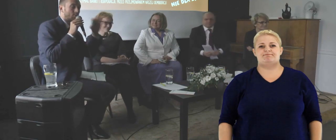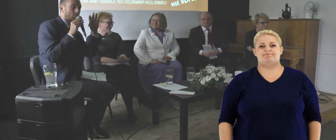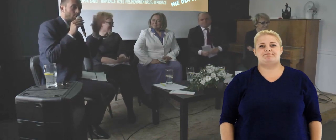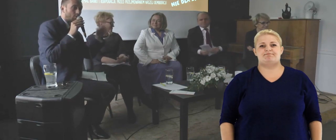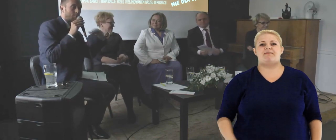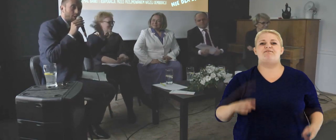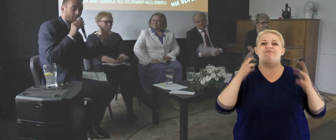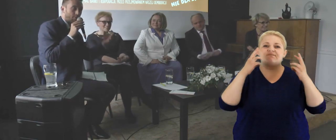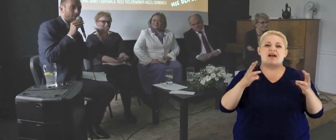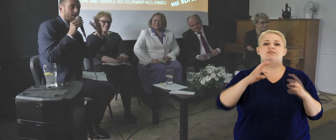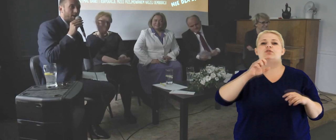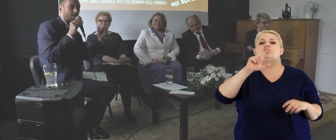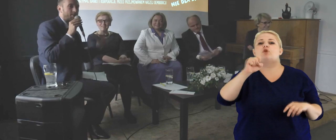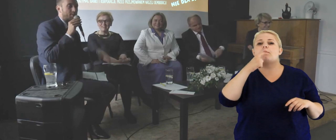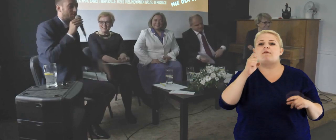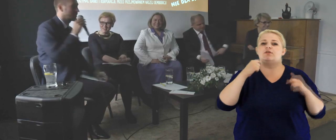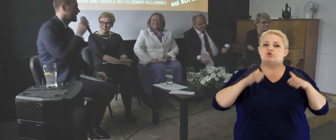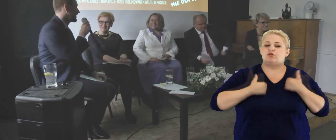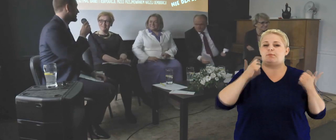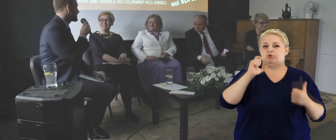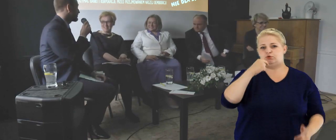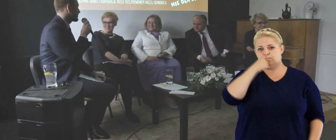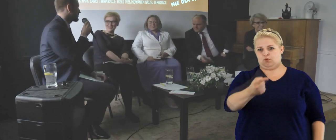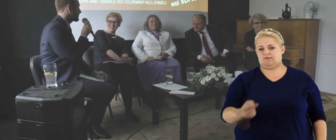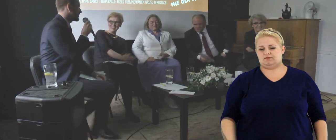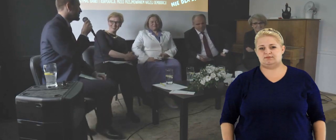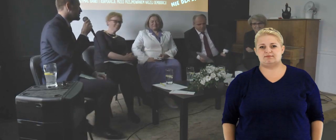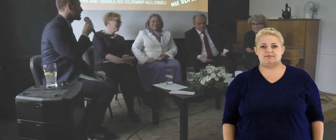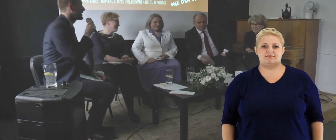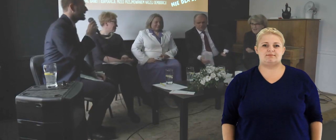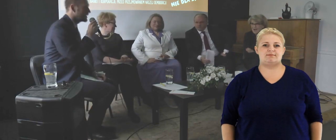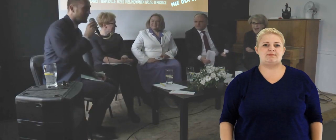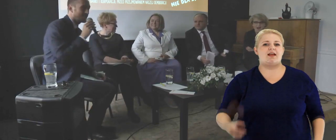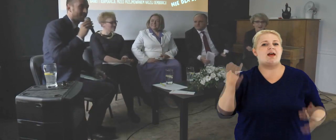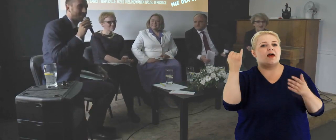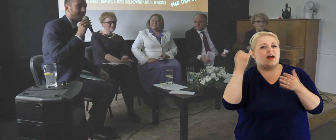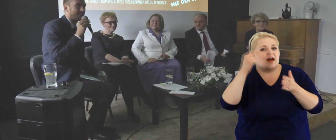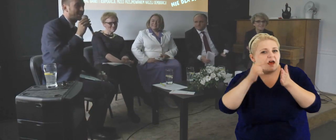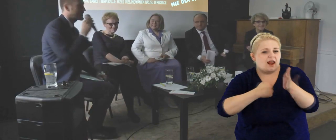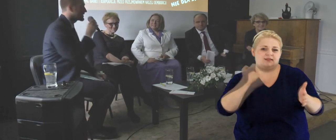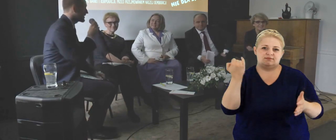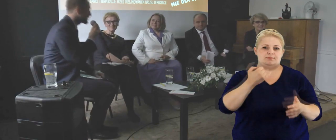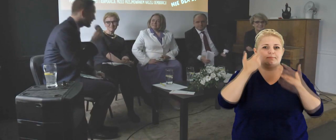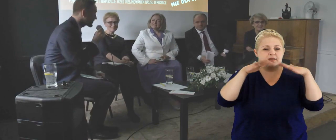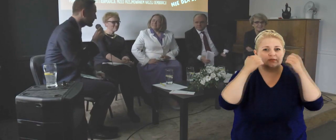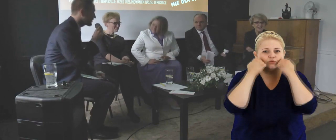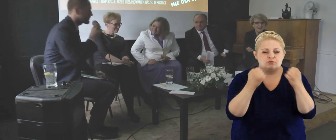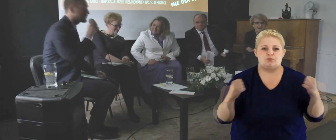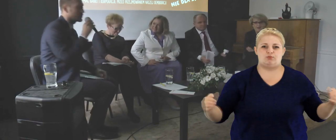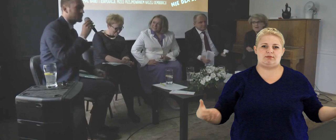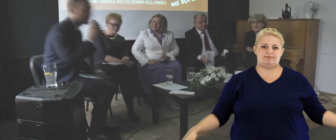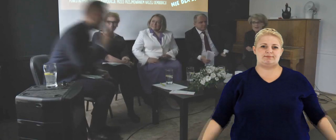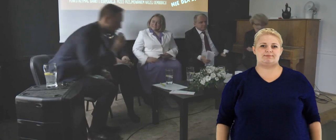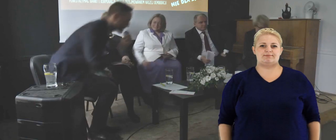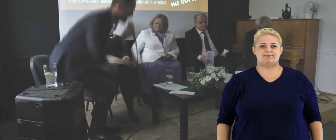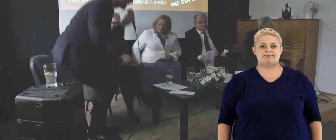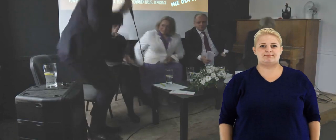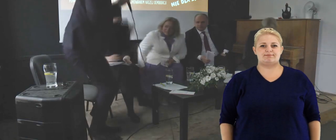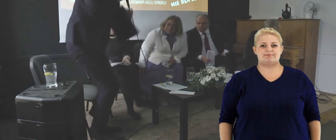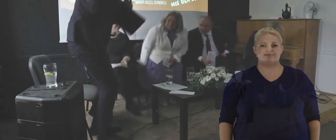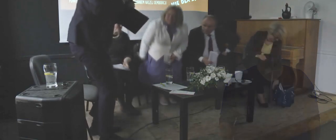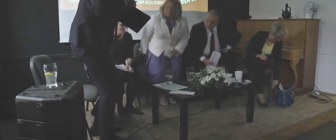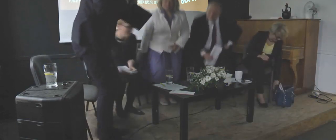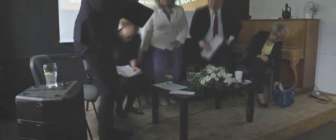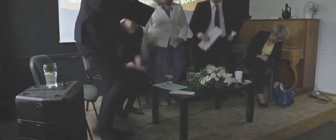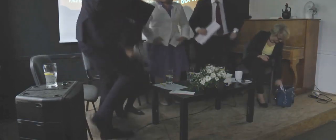Nie za to, co się powie, ale żeby to powiedzieć. Jeszcze raz bardzo Państwu dziękuję i